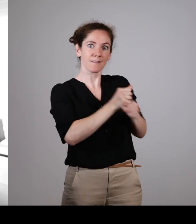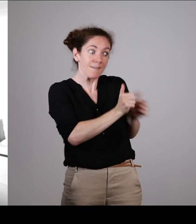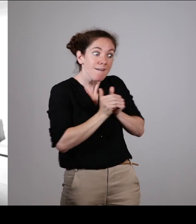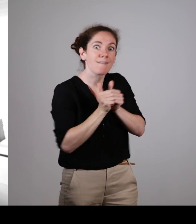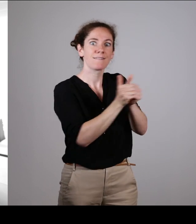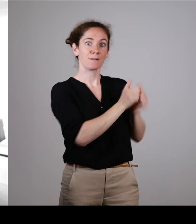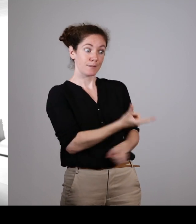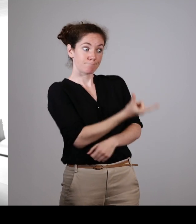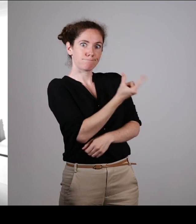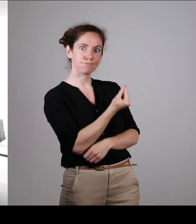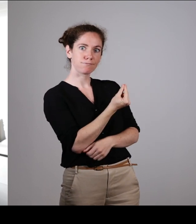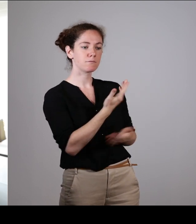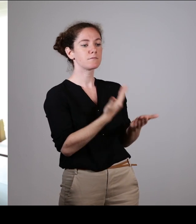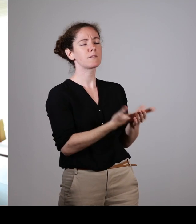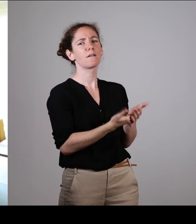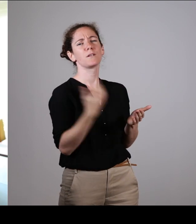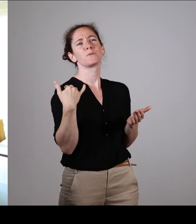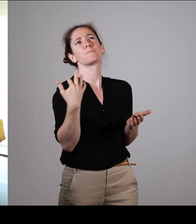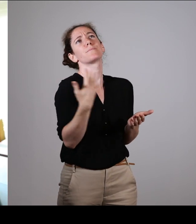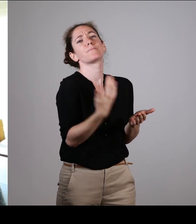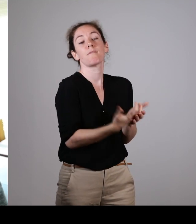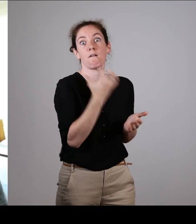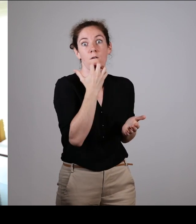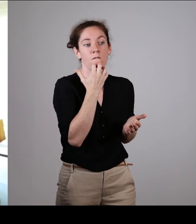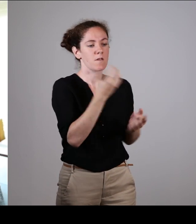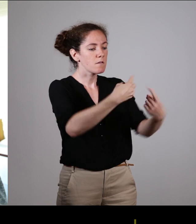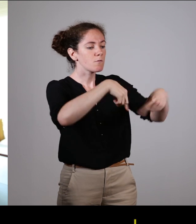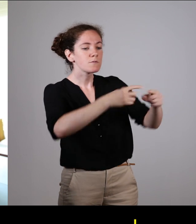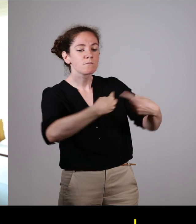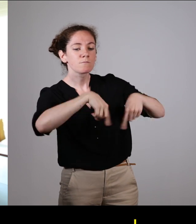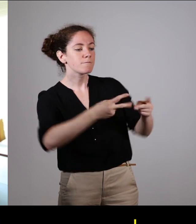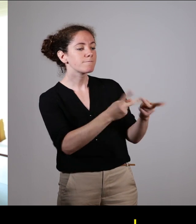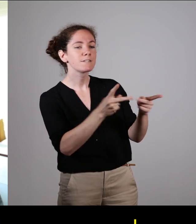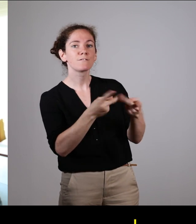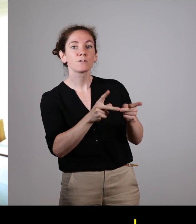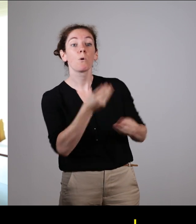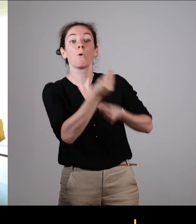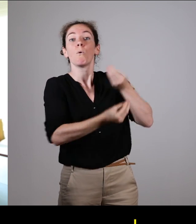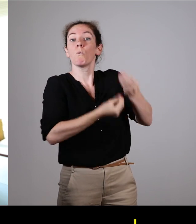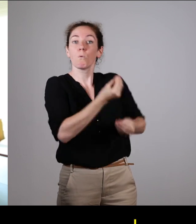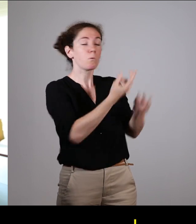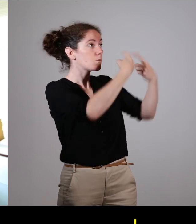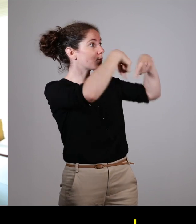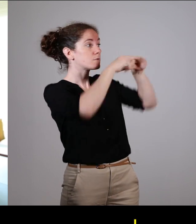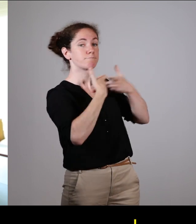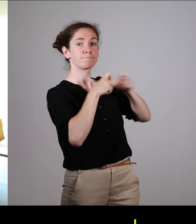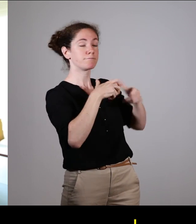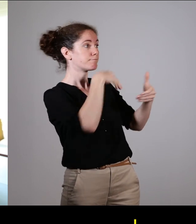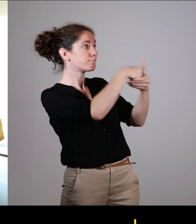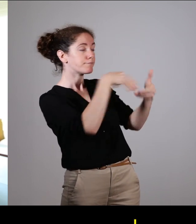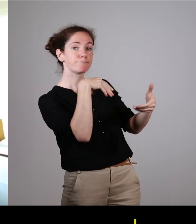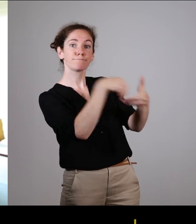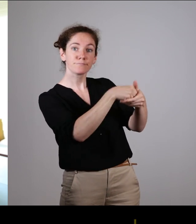ensemble. Et ça, c'est ce qu'on souhaitait depuis fort longtemps. Qu'on puisse intégrer les commissions communales ou les commissions intercommunales d